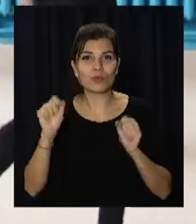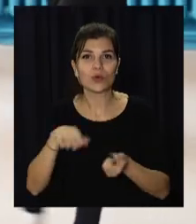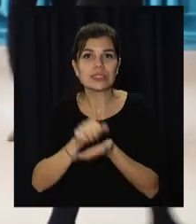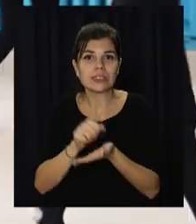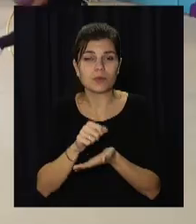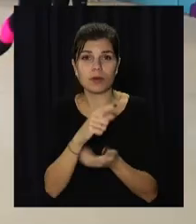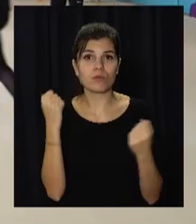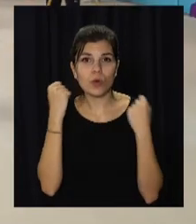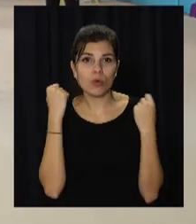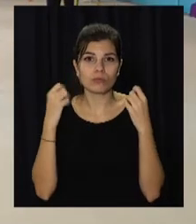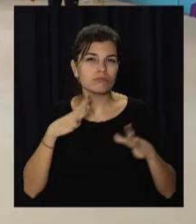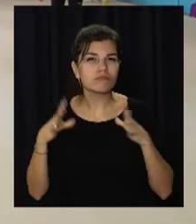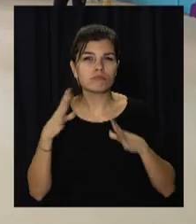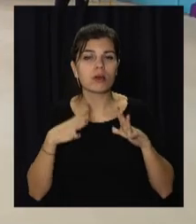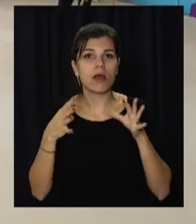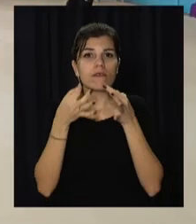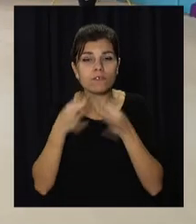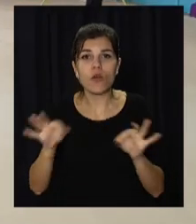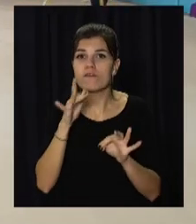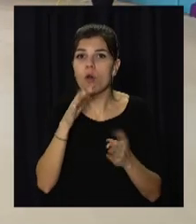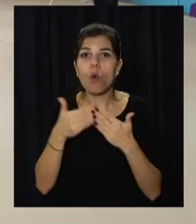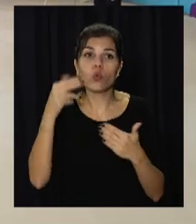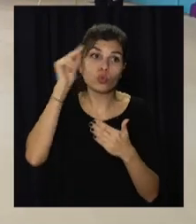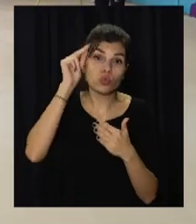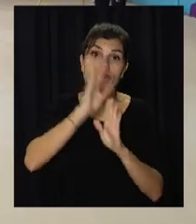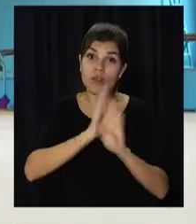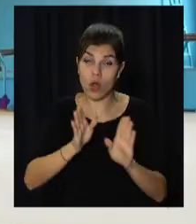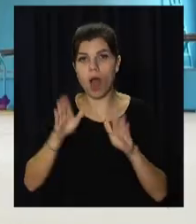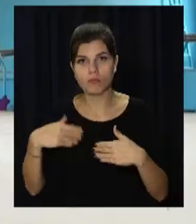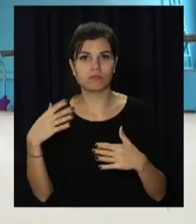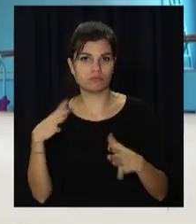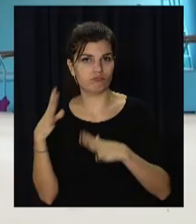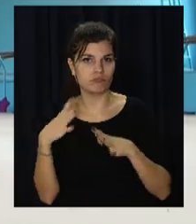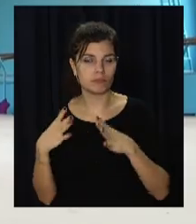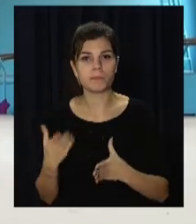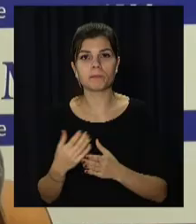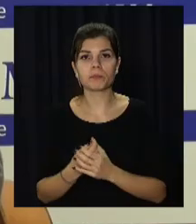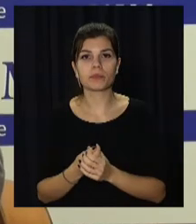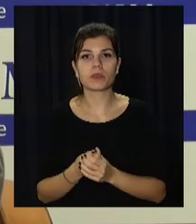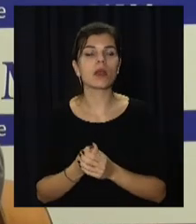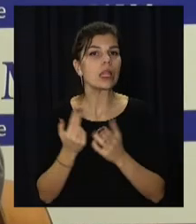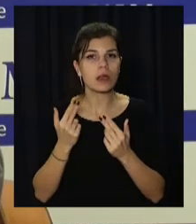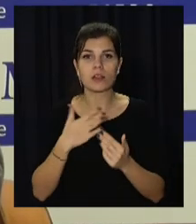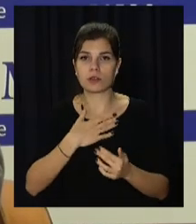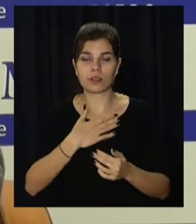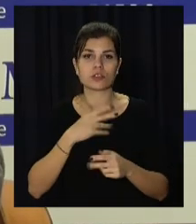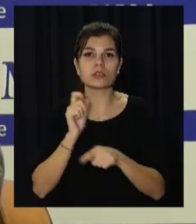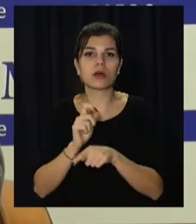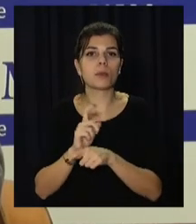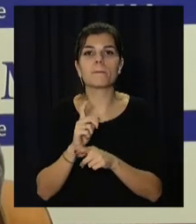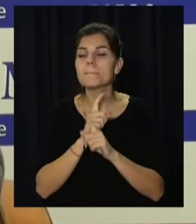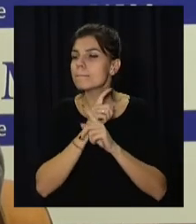фізичними активностями у вільний від навчання час. Наша задача – дійсно максимальна підтримка,